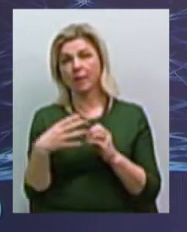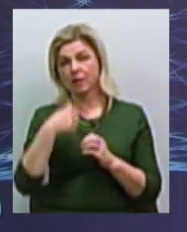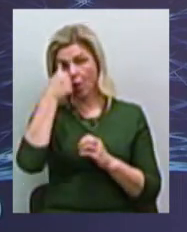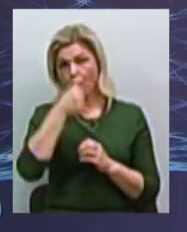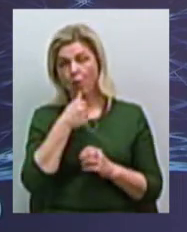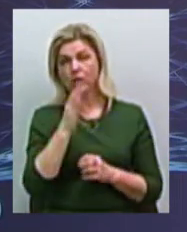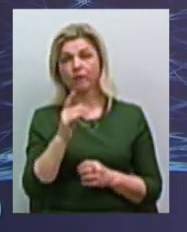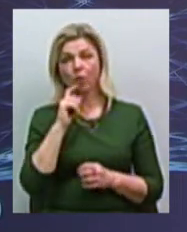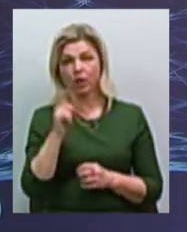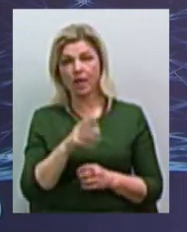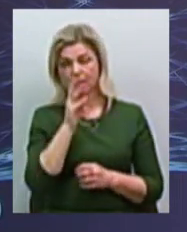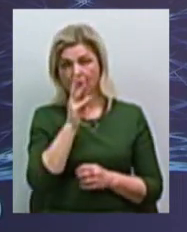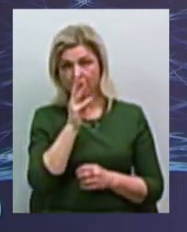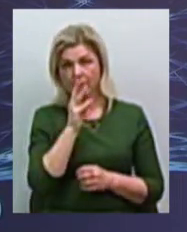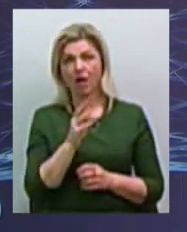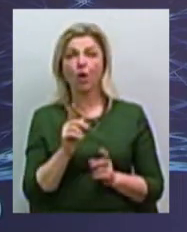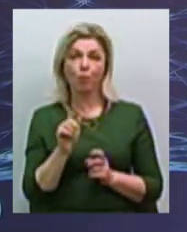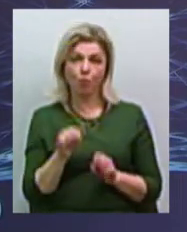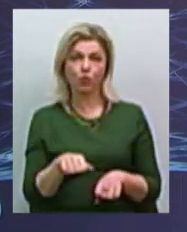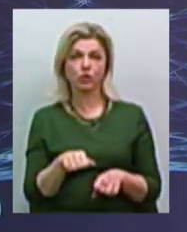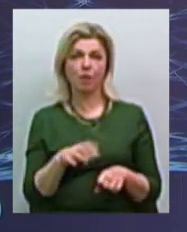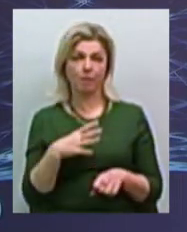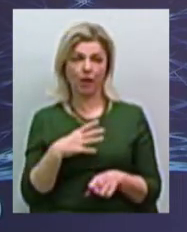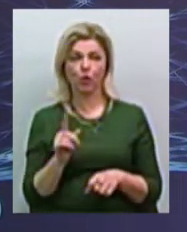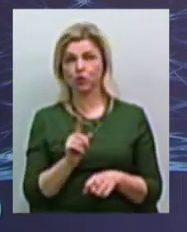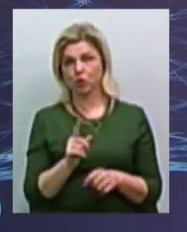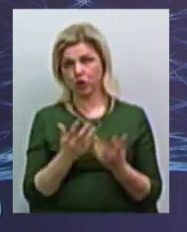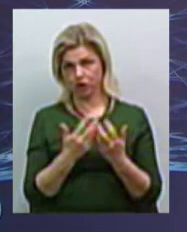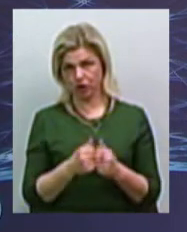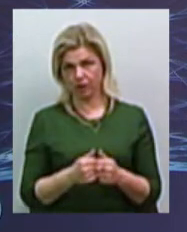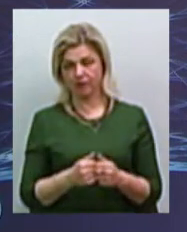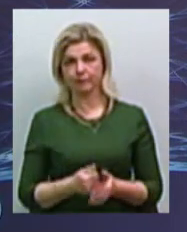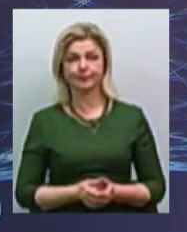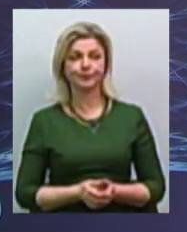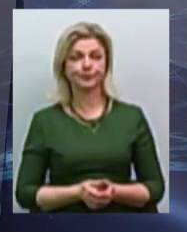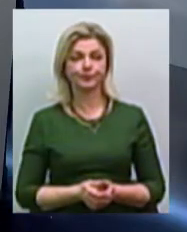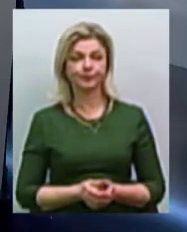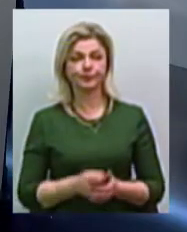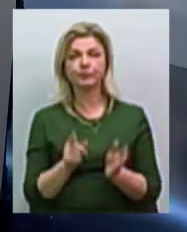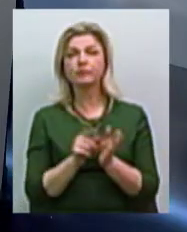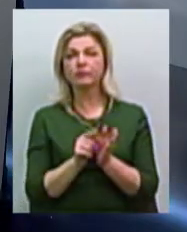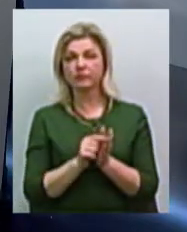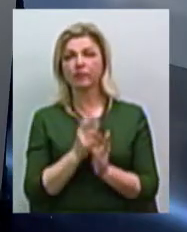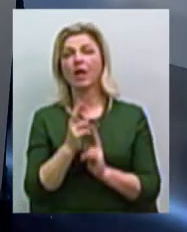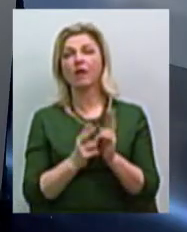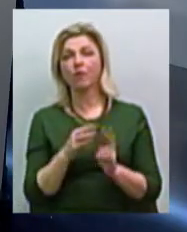Україні заробітні плати, тоді можна було щось читати. Тобто пенсійна реформа.